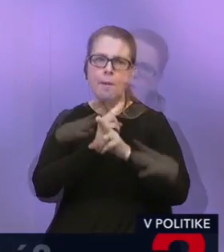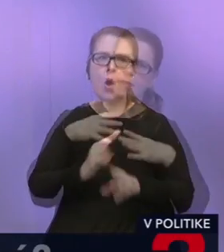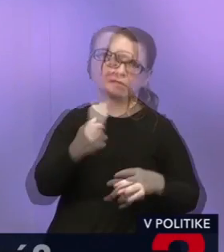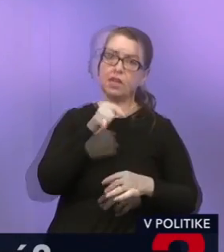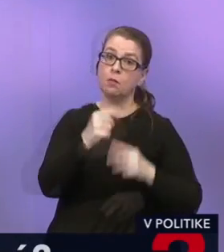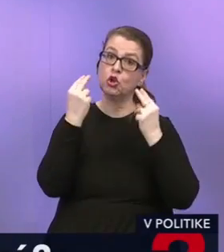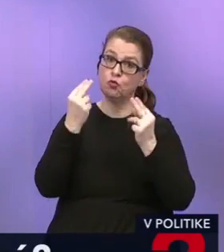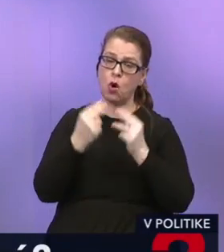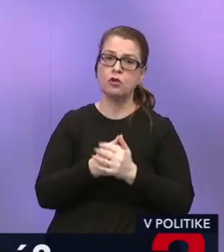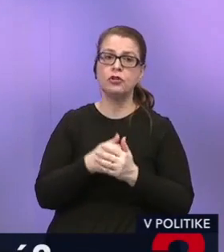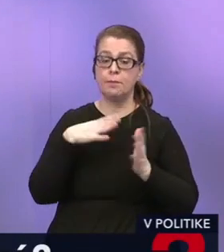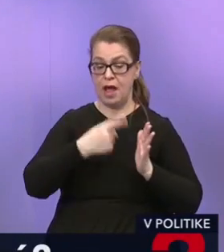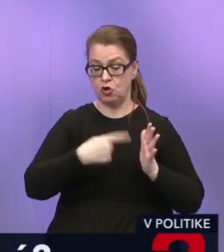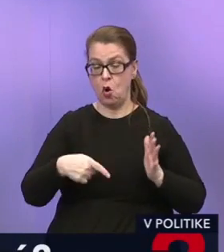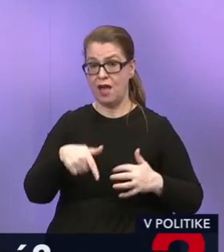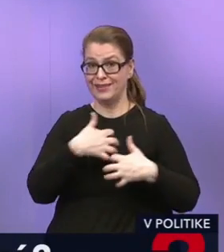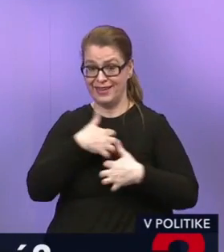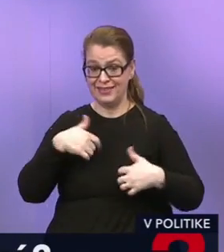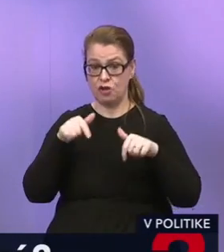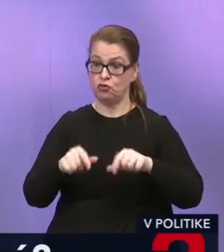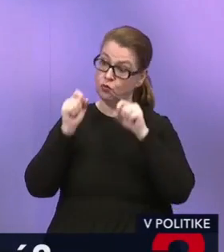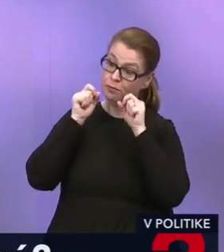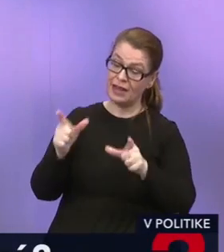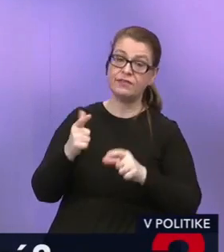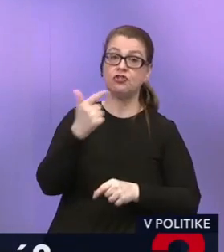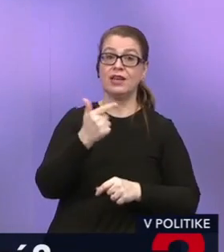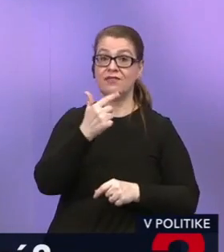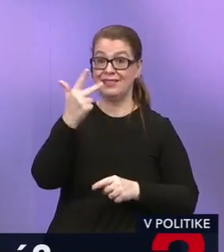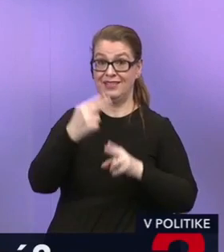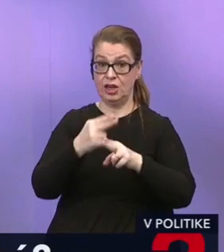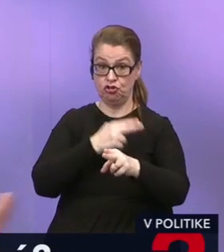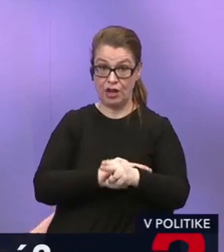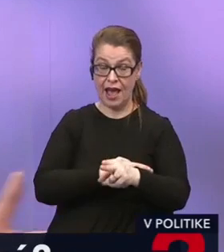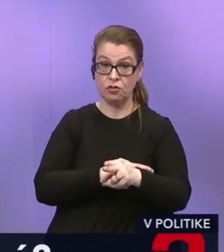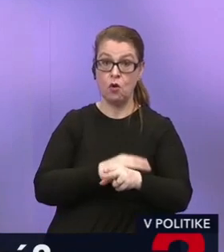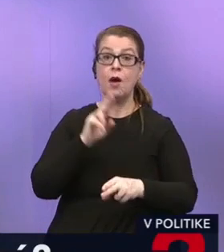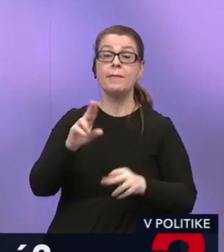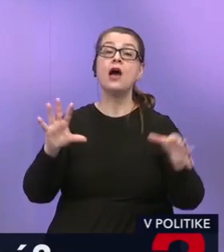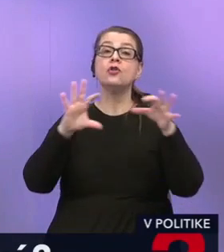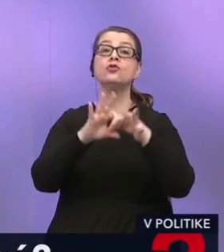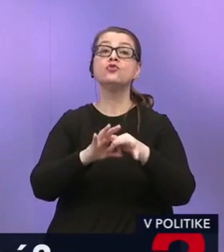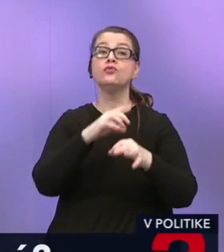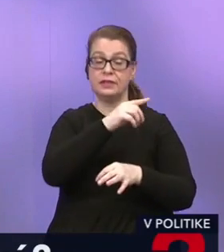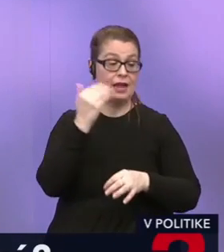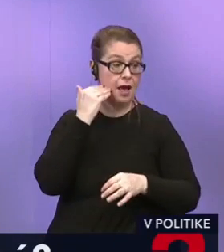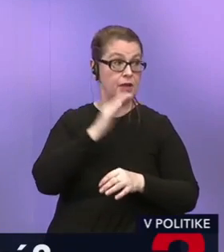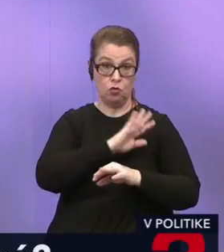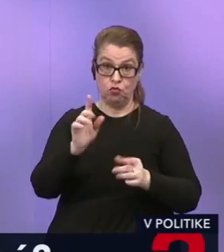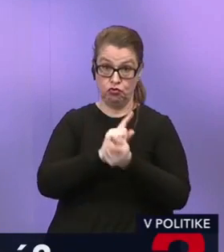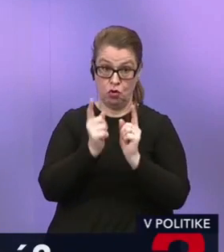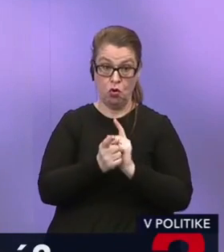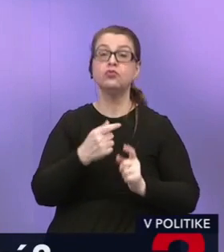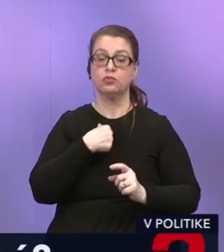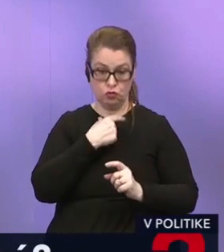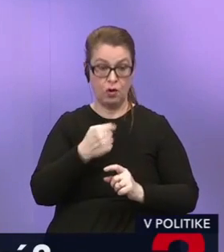úplne iné ceny. Pán Kolár sa snaží tu presvedčiť, že ak 23 krajín, ktoré majú so Spojenými štátmi už túto dohodu súhlasia, ale my sme